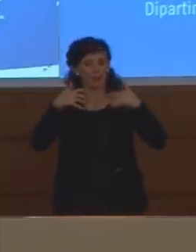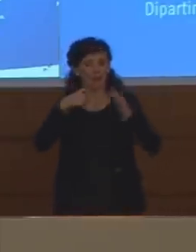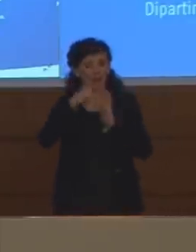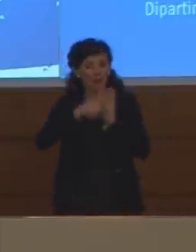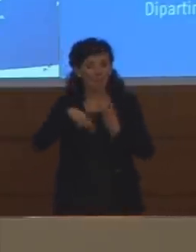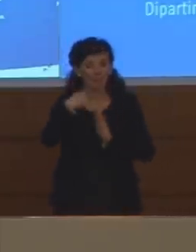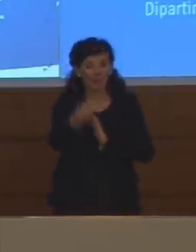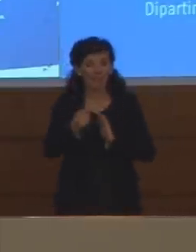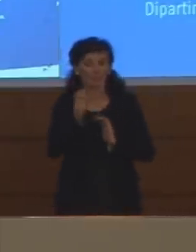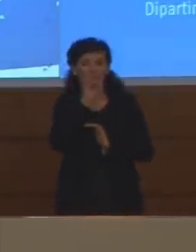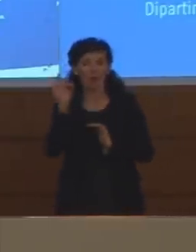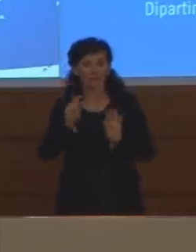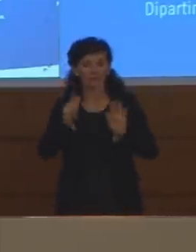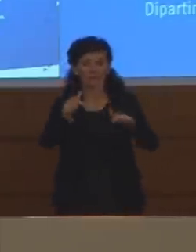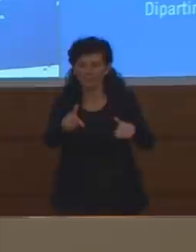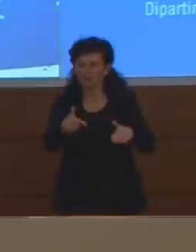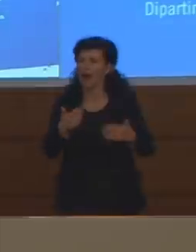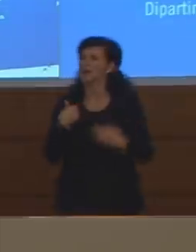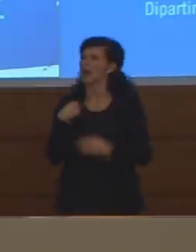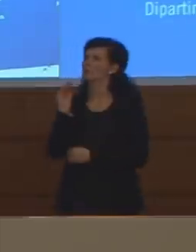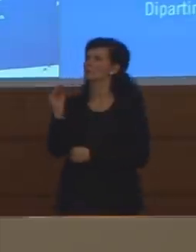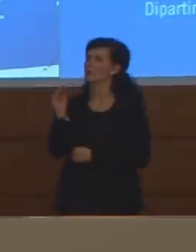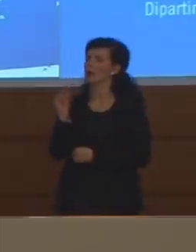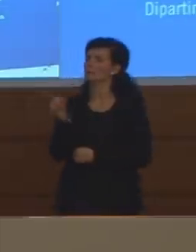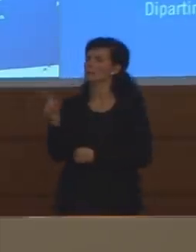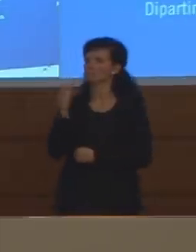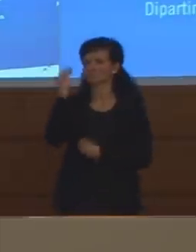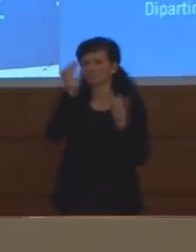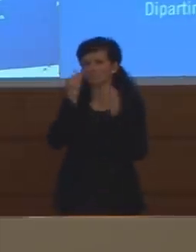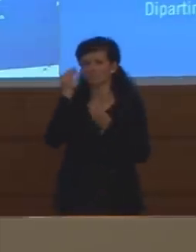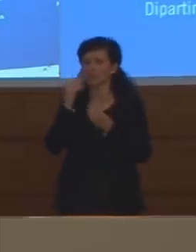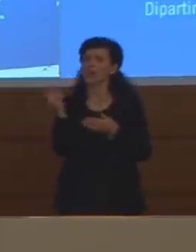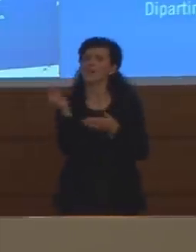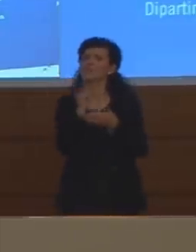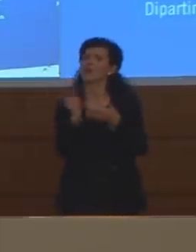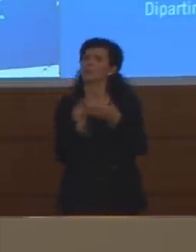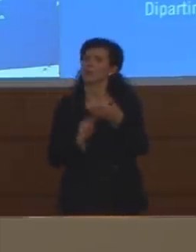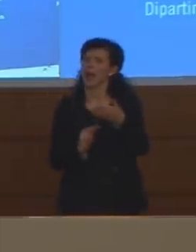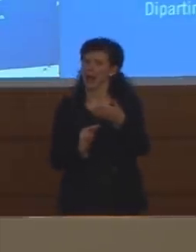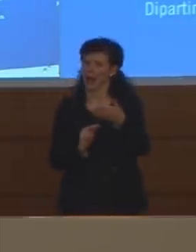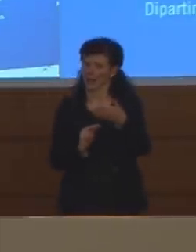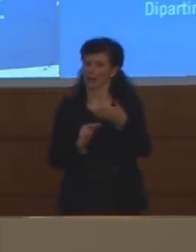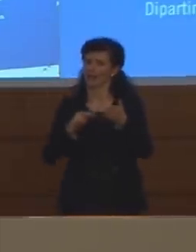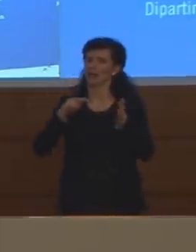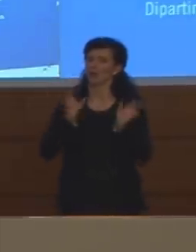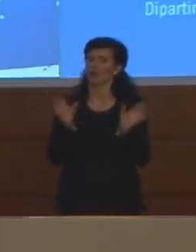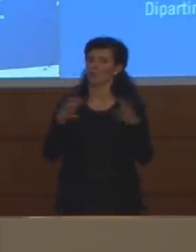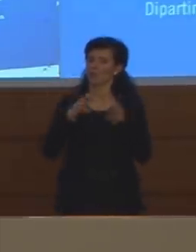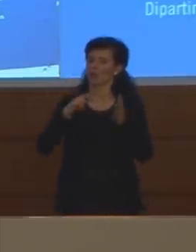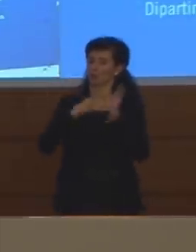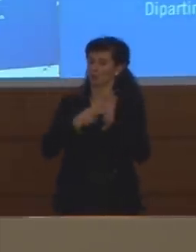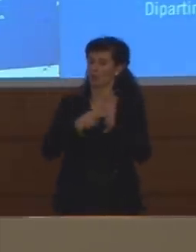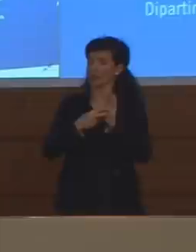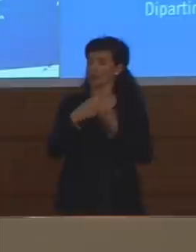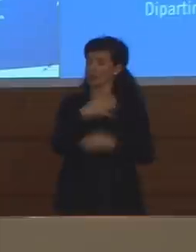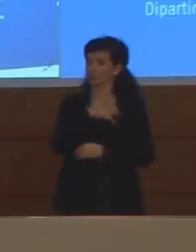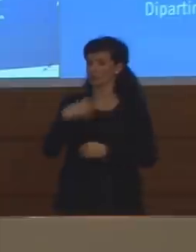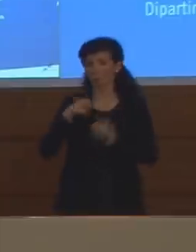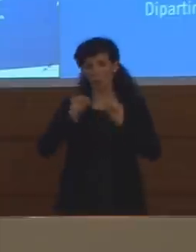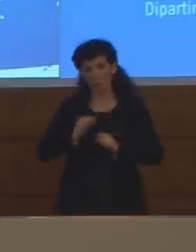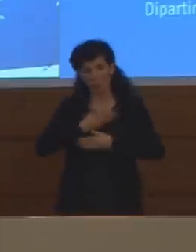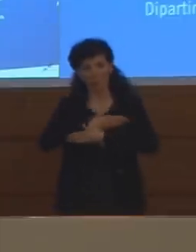auguro la domanda è non crede che i verbali del Comitato Tecnico Scientifico possano divenire di pubblico dominio